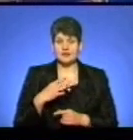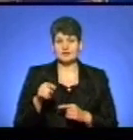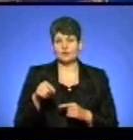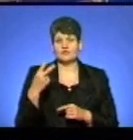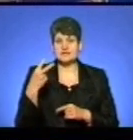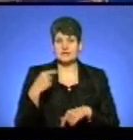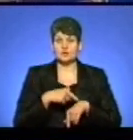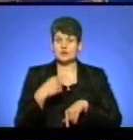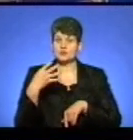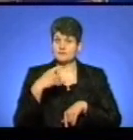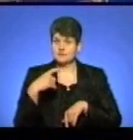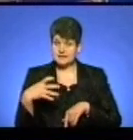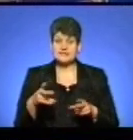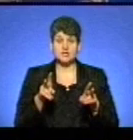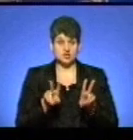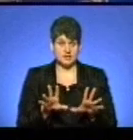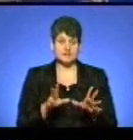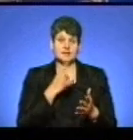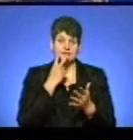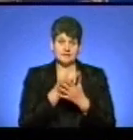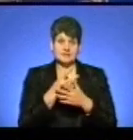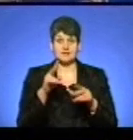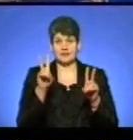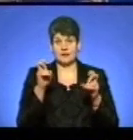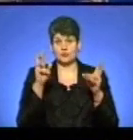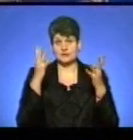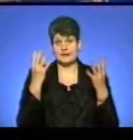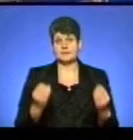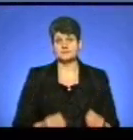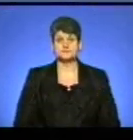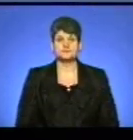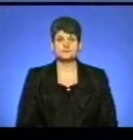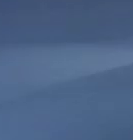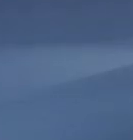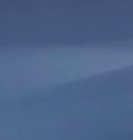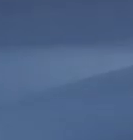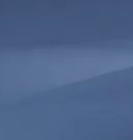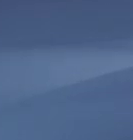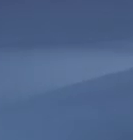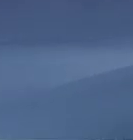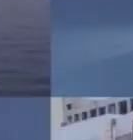о 20.40 і залишайтеся з нами далі в ефірі «Тема дня». Дякую.